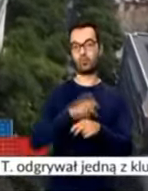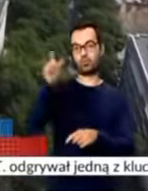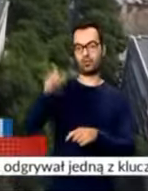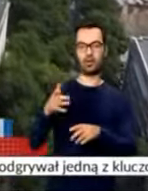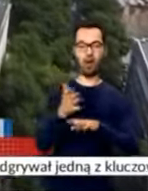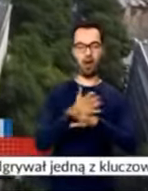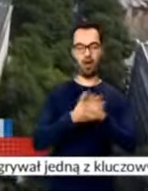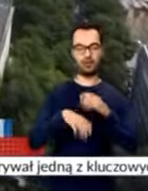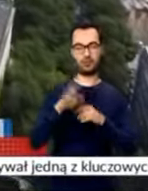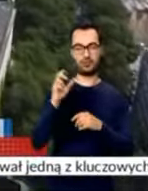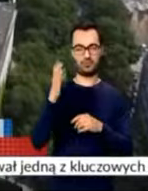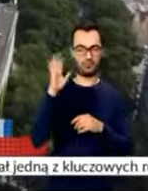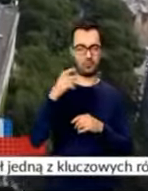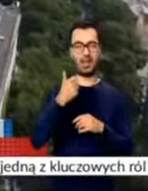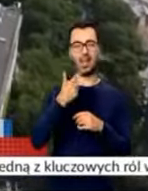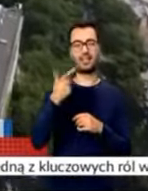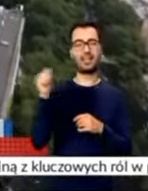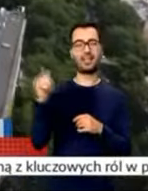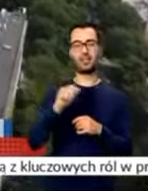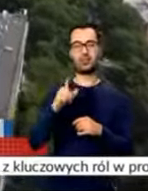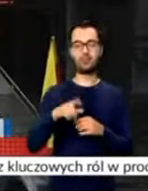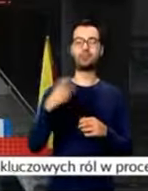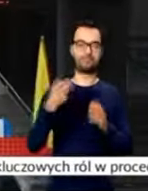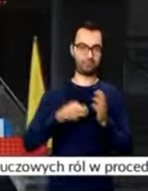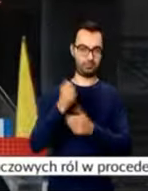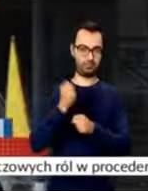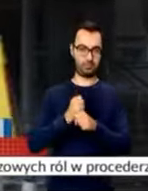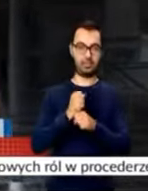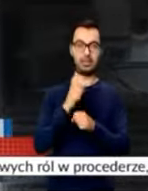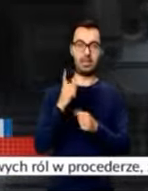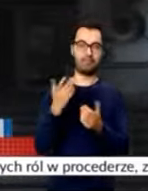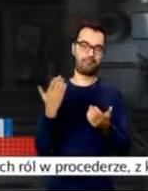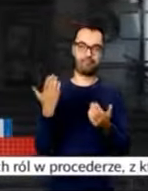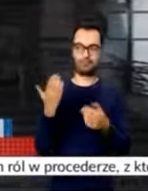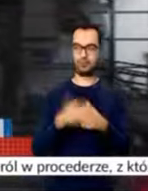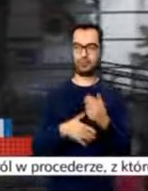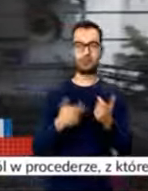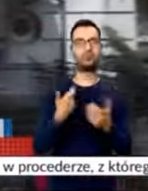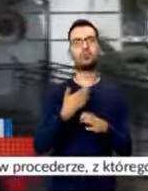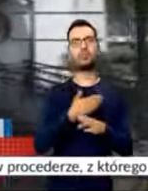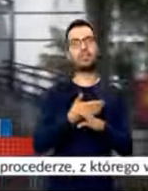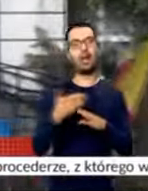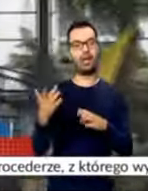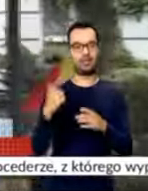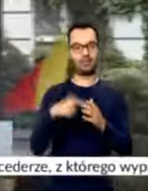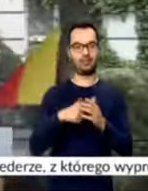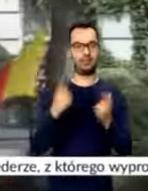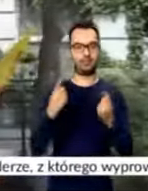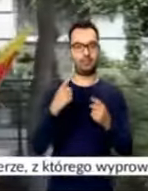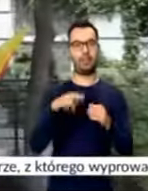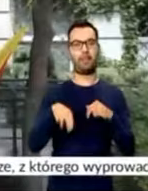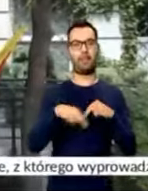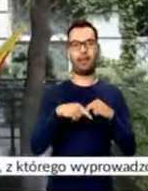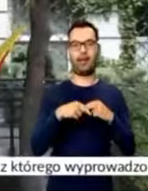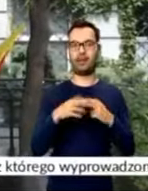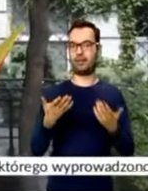Który miał wyłudzić setki tysięcy złotych, stracił pracę, ale na tym konsekwencje się kończą. Co dalej z aferą na warszawskiej Pradze?